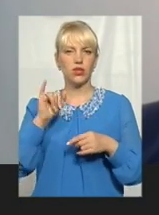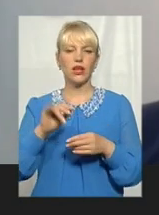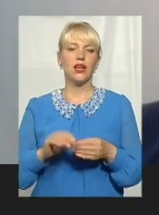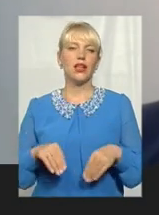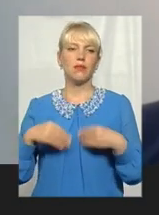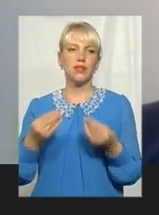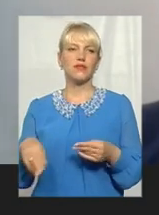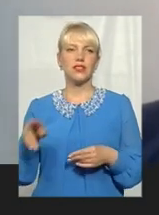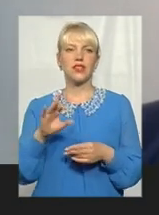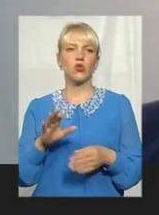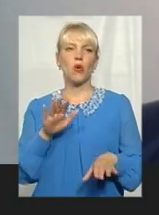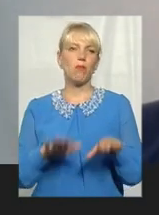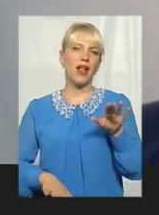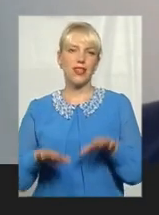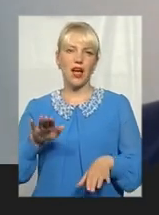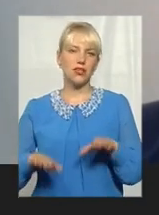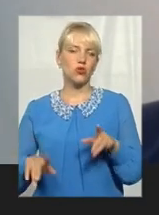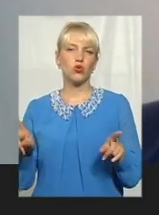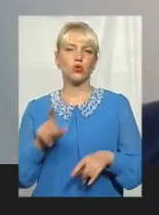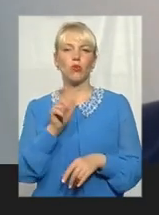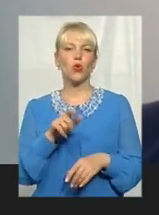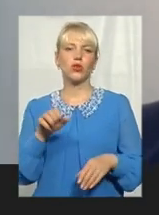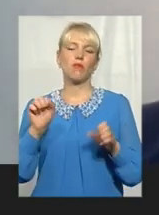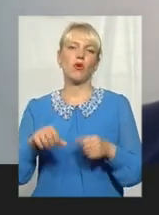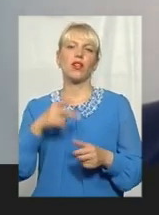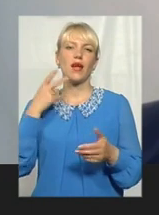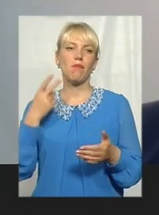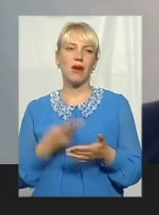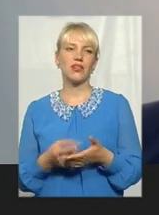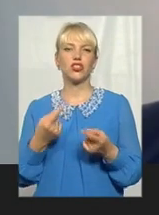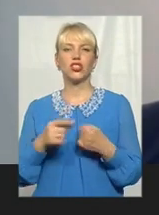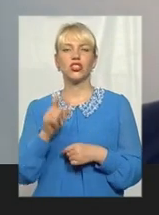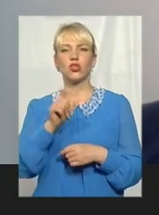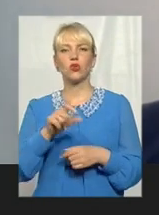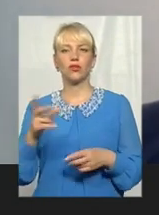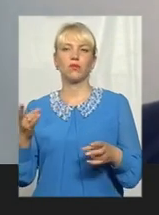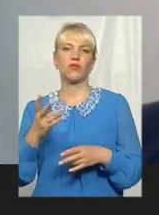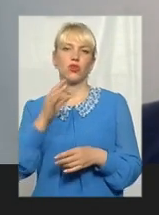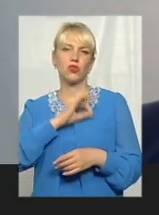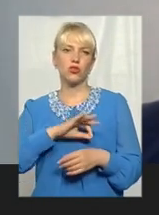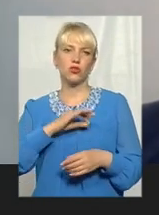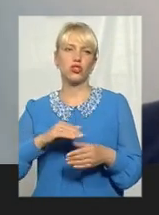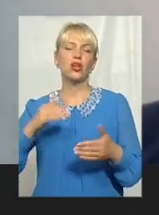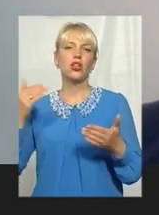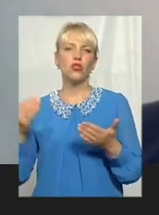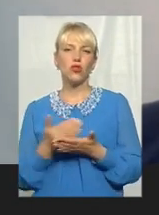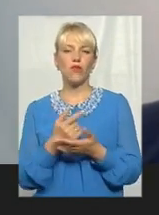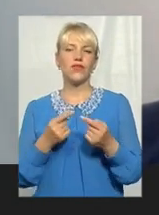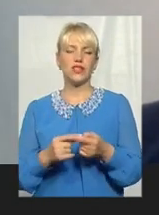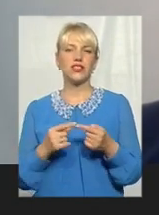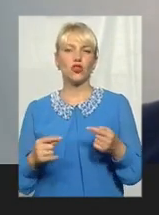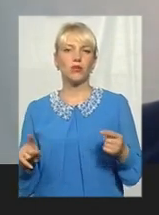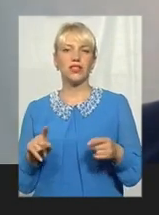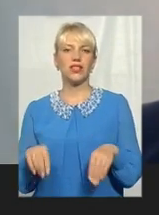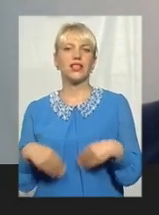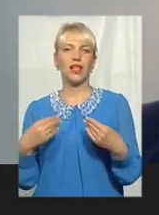до балансу, щоб люди могли бачити, що інші люди, використовуючи нові інструменти, які